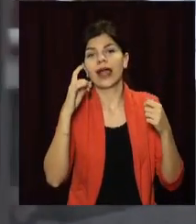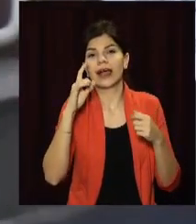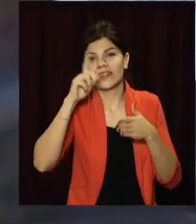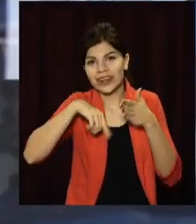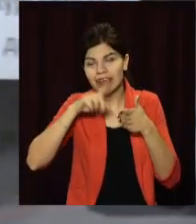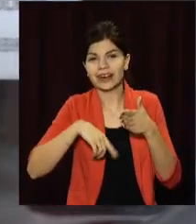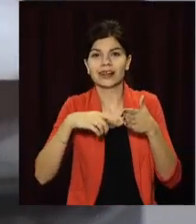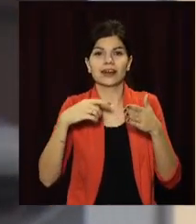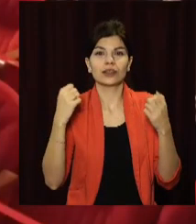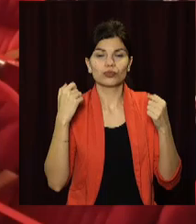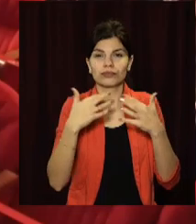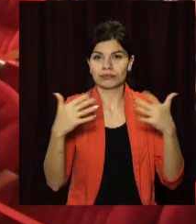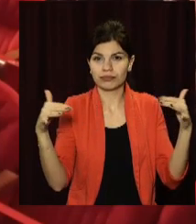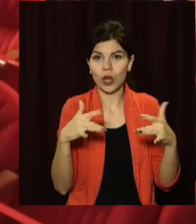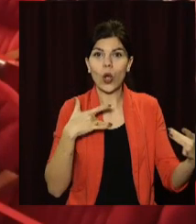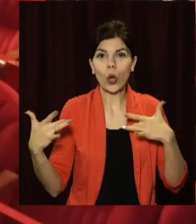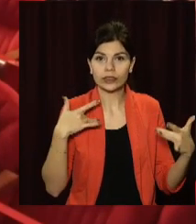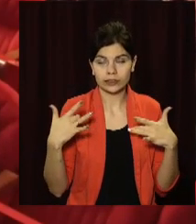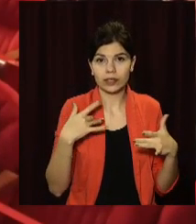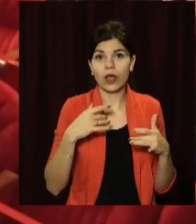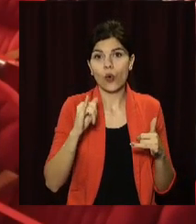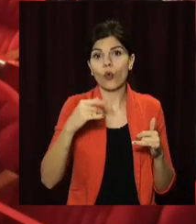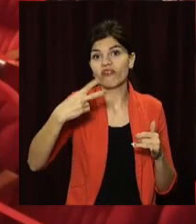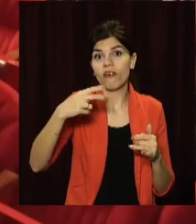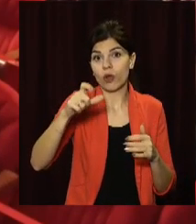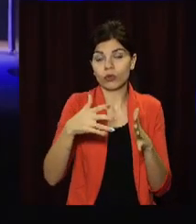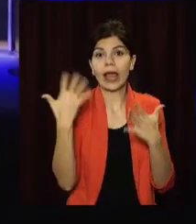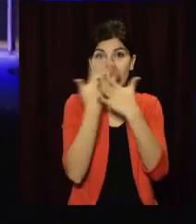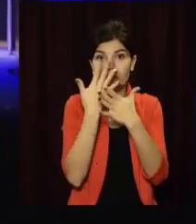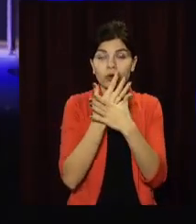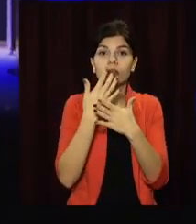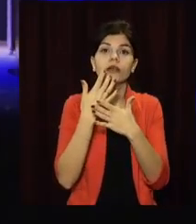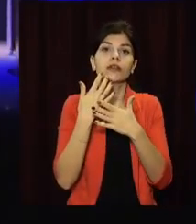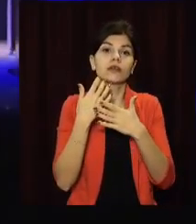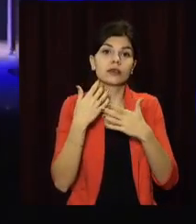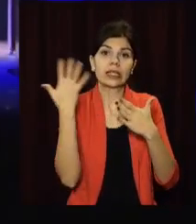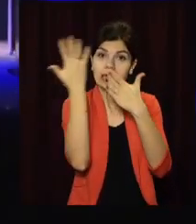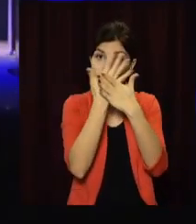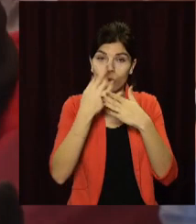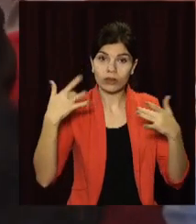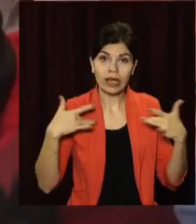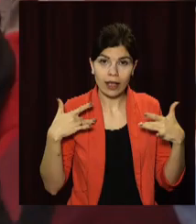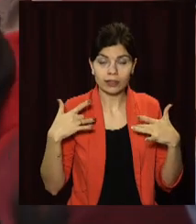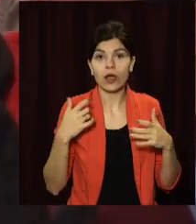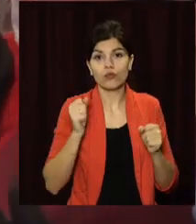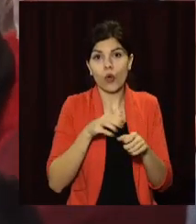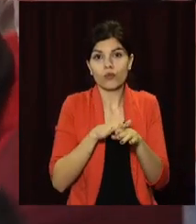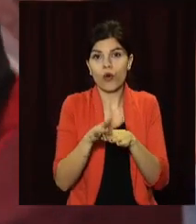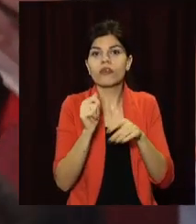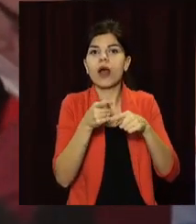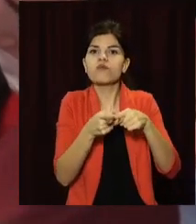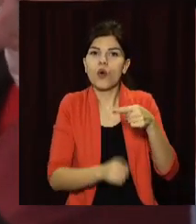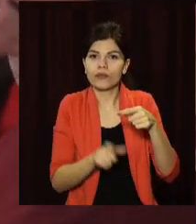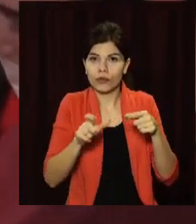інші заходи з обмеженням у 20-ро людей. Кінотеатри та театри зможуть заповнюватися наполовину. Щодо